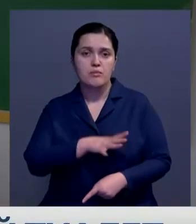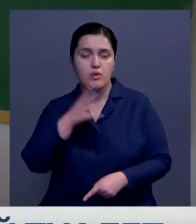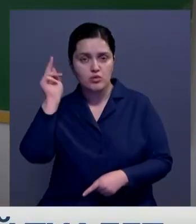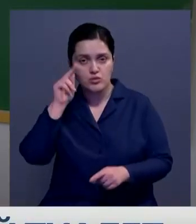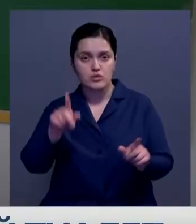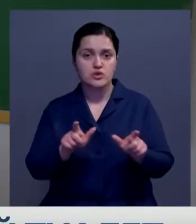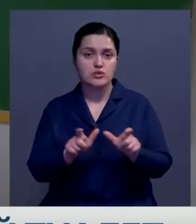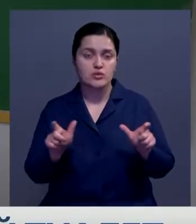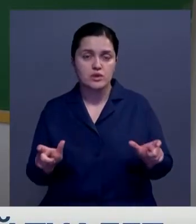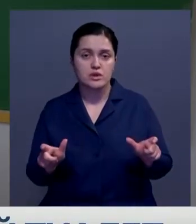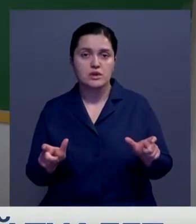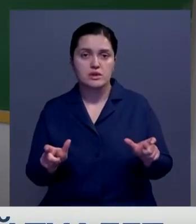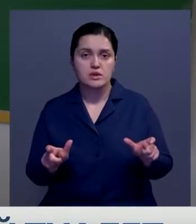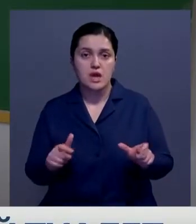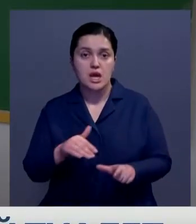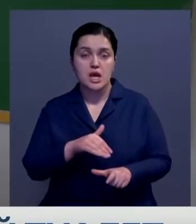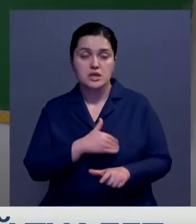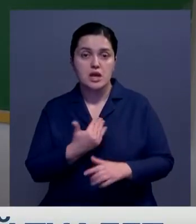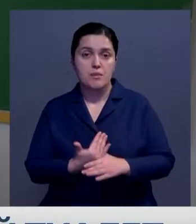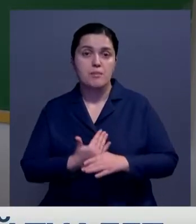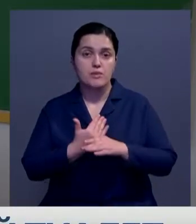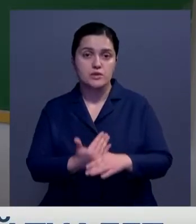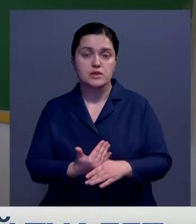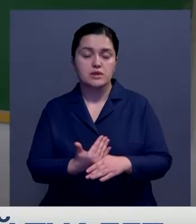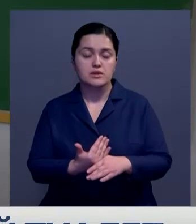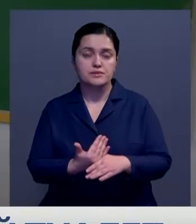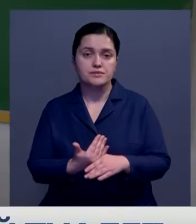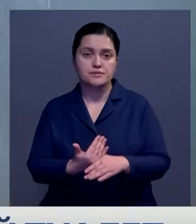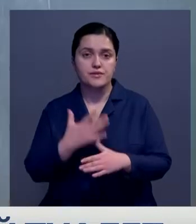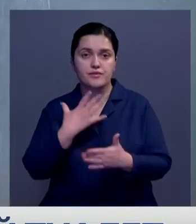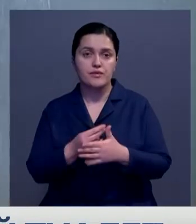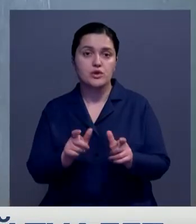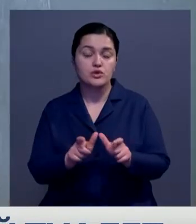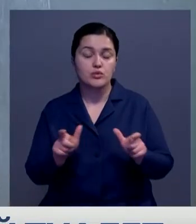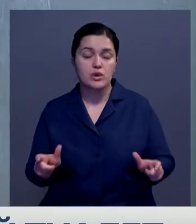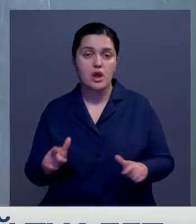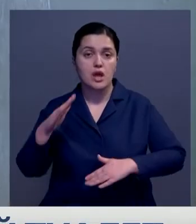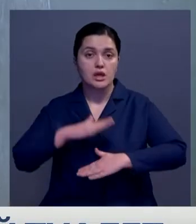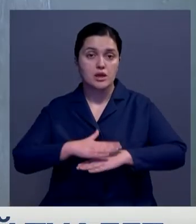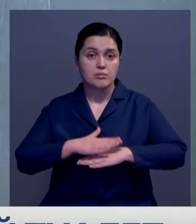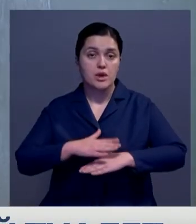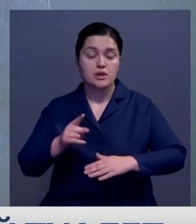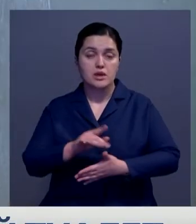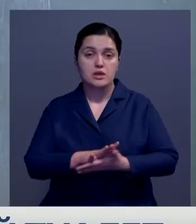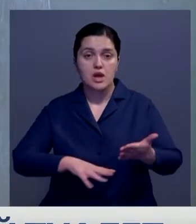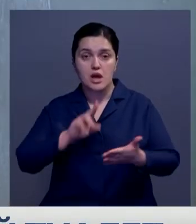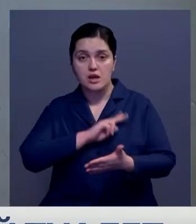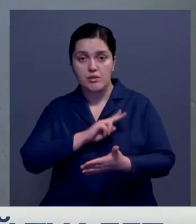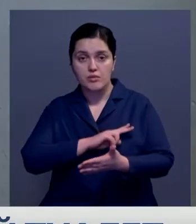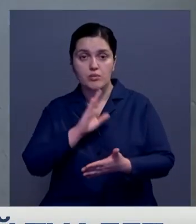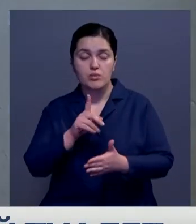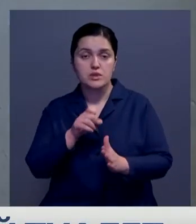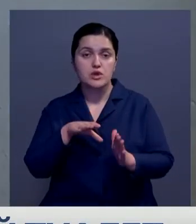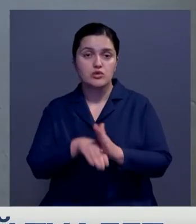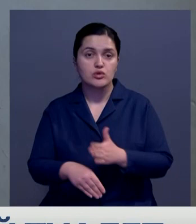школу и хотят оказать спонсорскую помощь своей школе. В Акимате уверяют, дальнейшие работы будут вестись уже